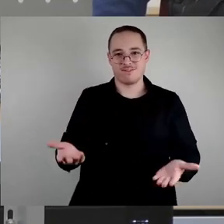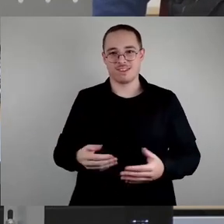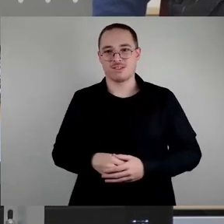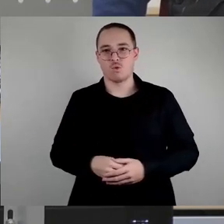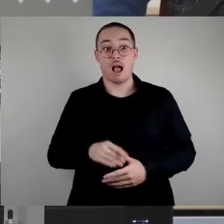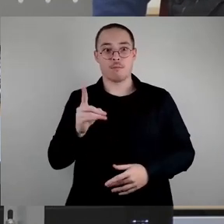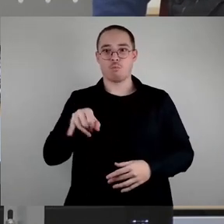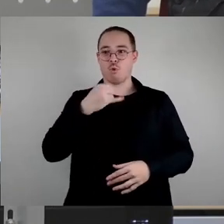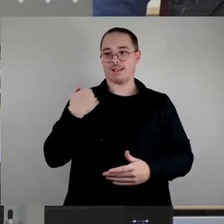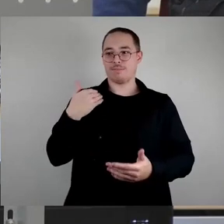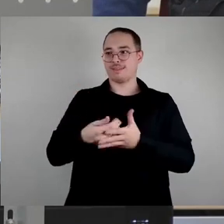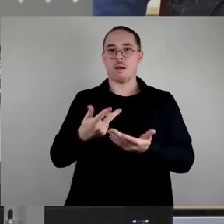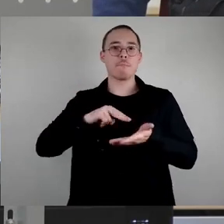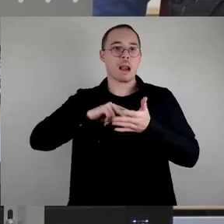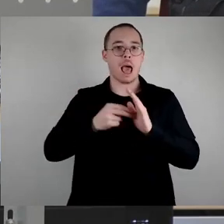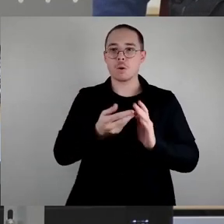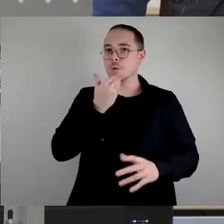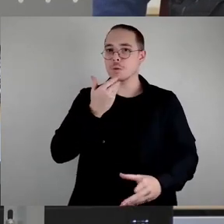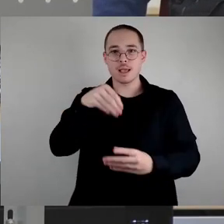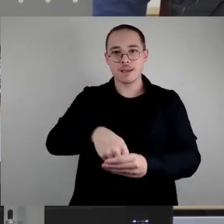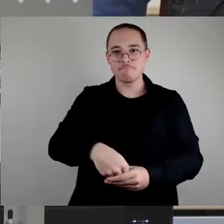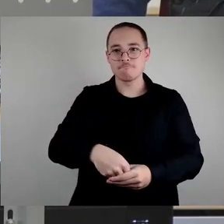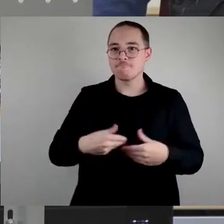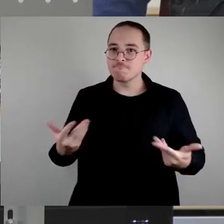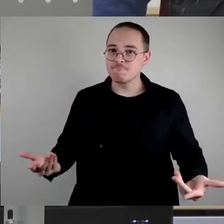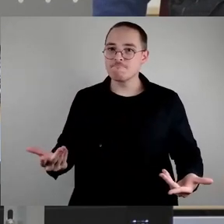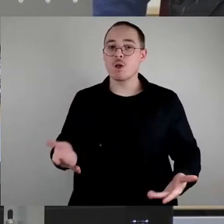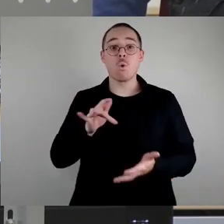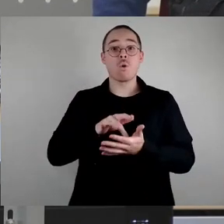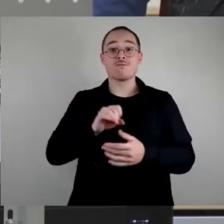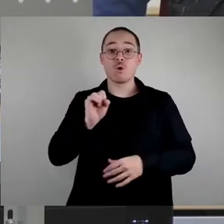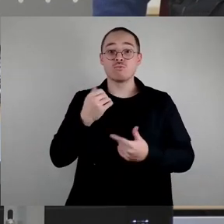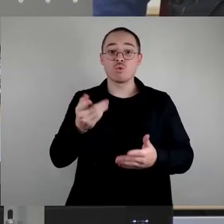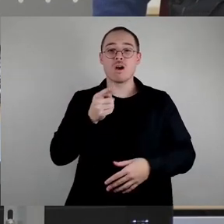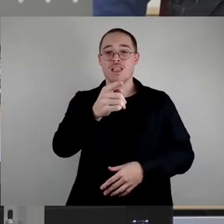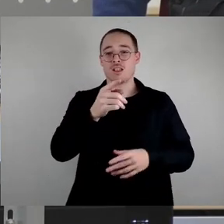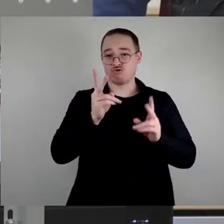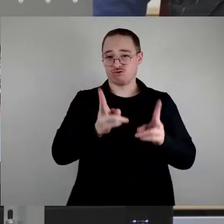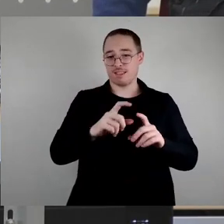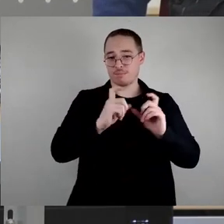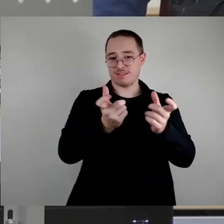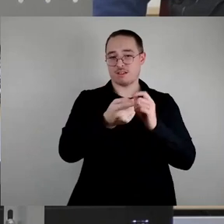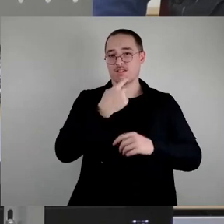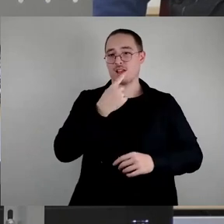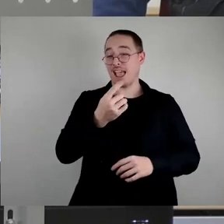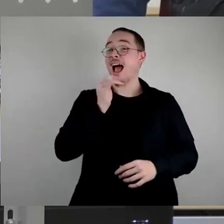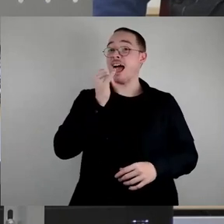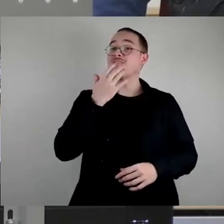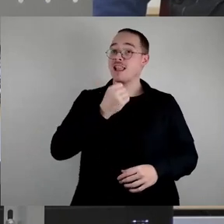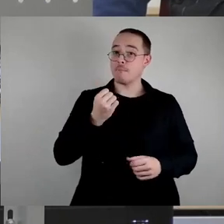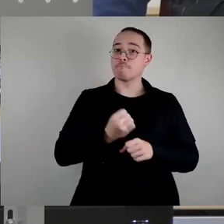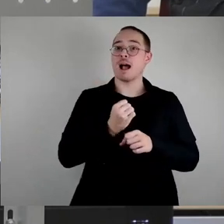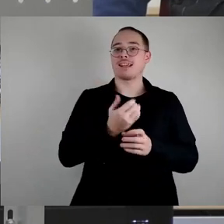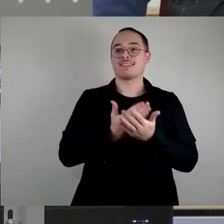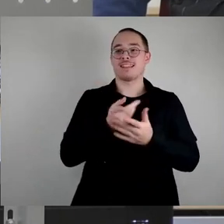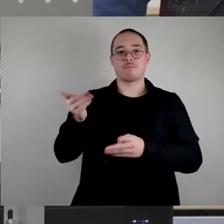mit drin, weil eben die Stadtbezirke vor Ort gesagt haben, ja, wir wollen das machen, wir initiieren in einem Fachamt überhaupt den Planungsprozess. Also wir